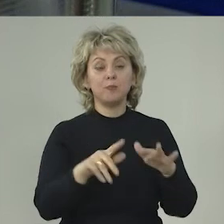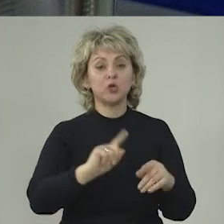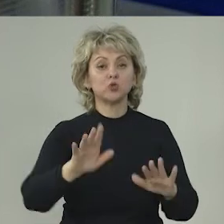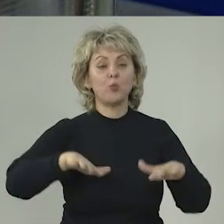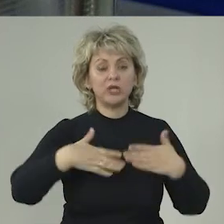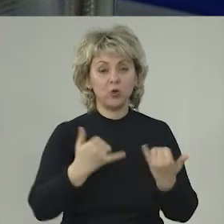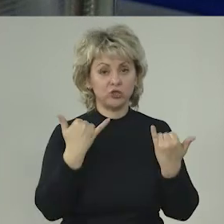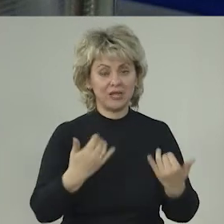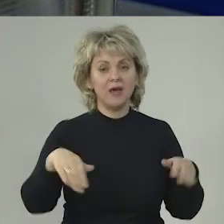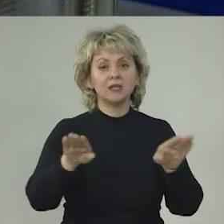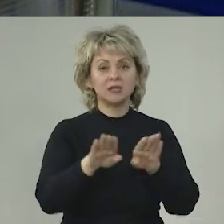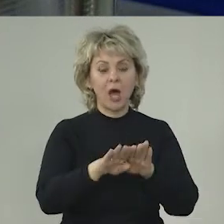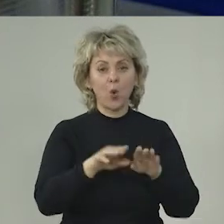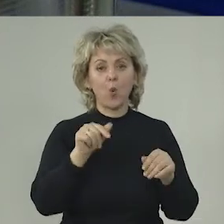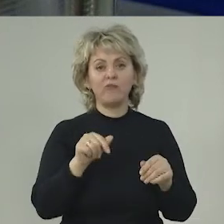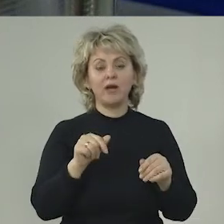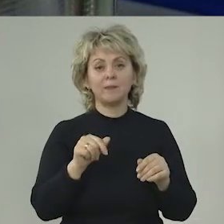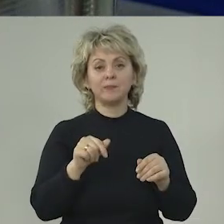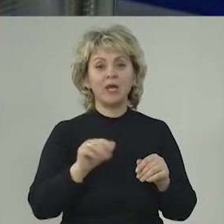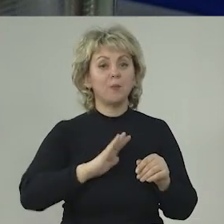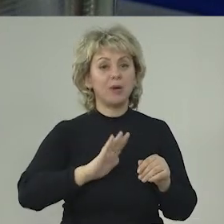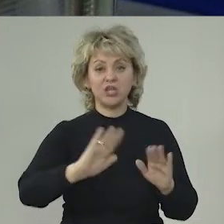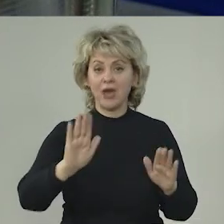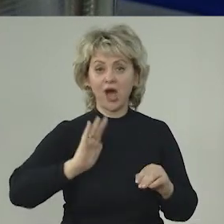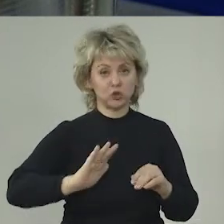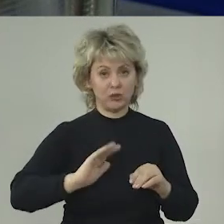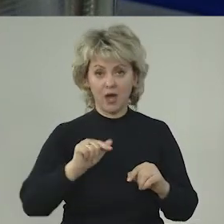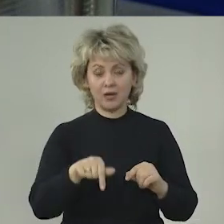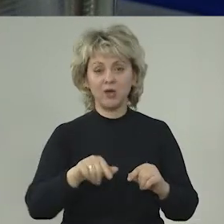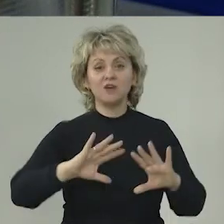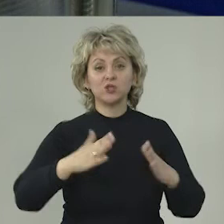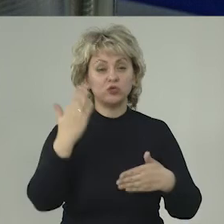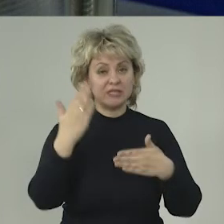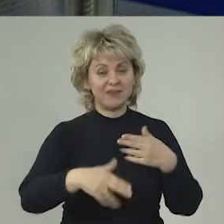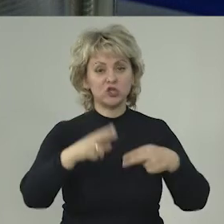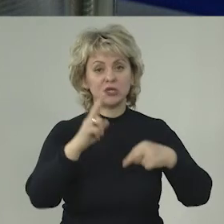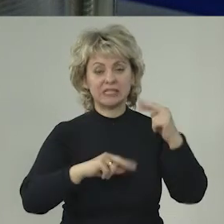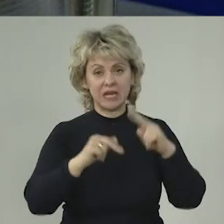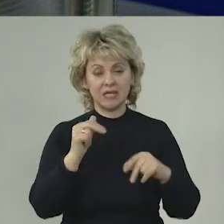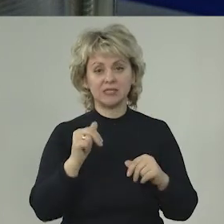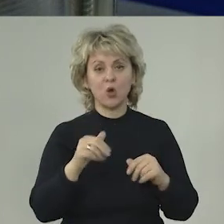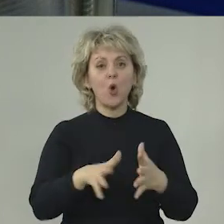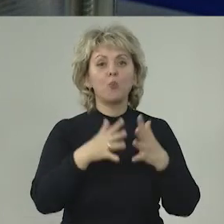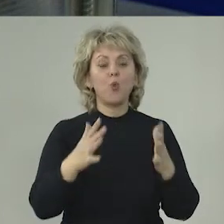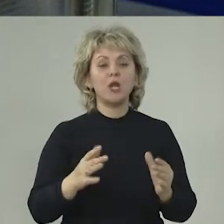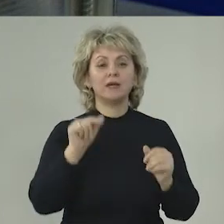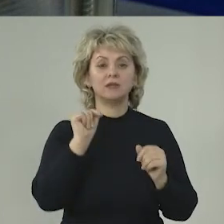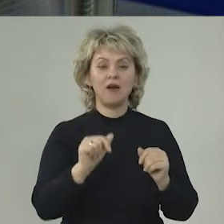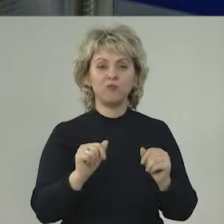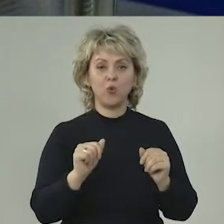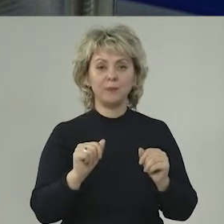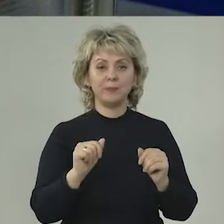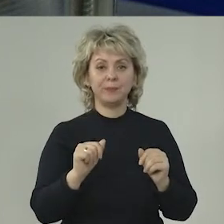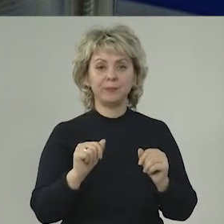предложены сегодня, такого мы не ожидаем в случае завершения строительства. Более того,